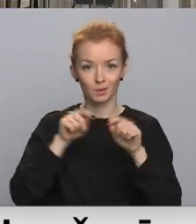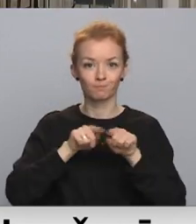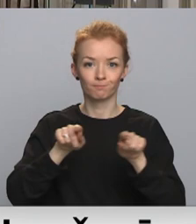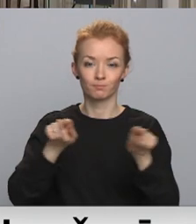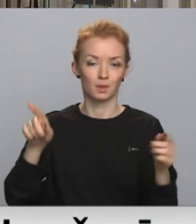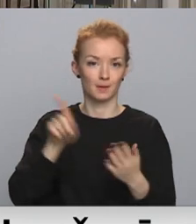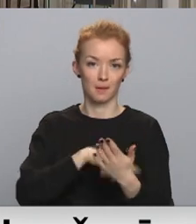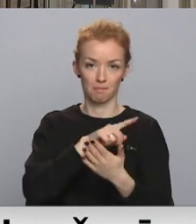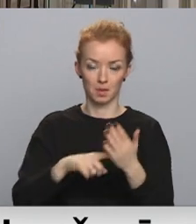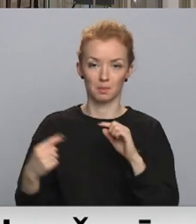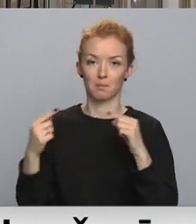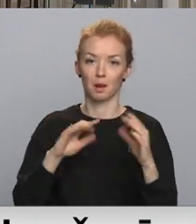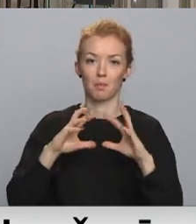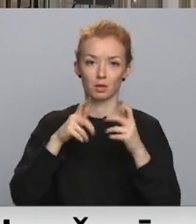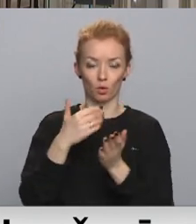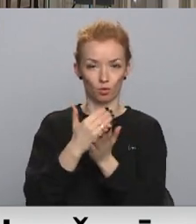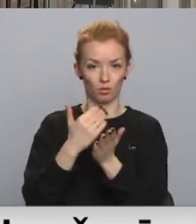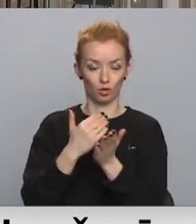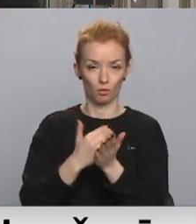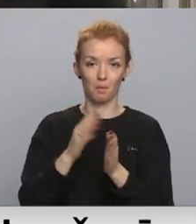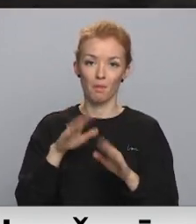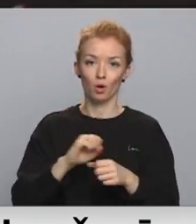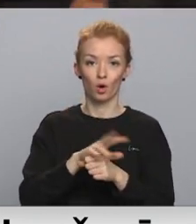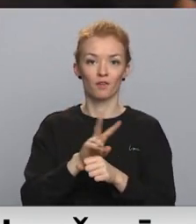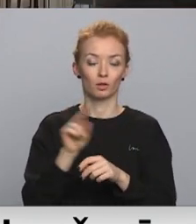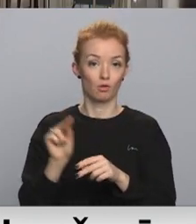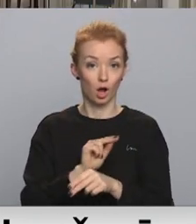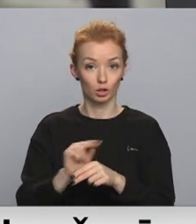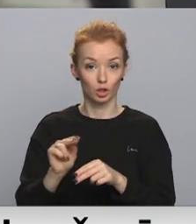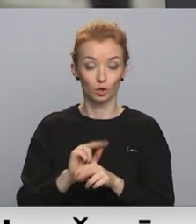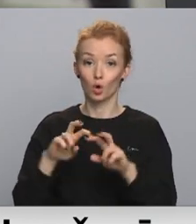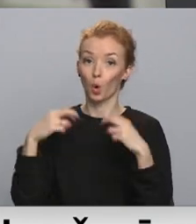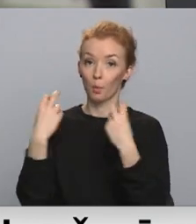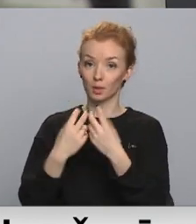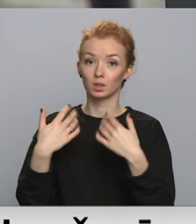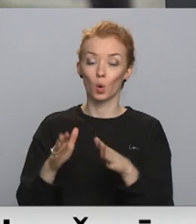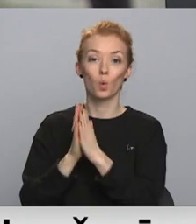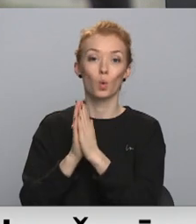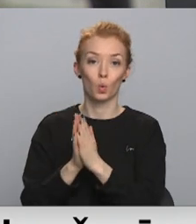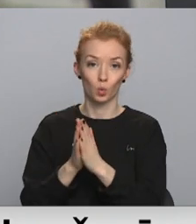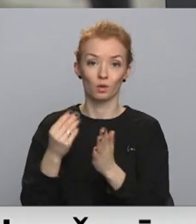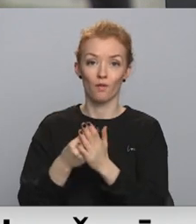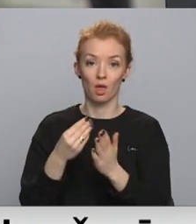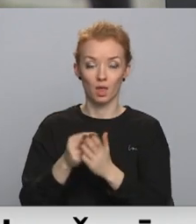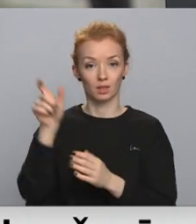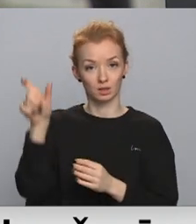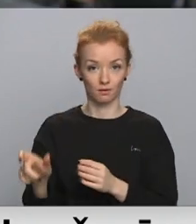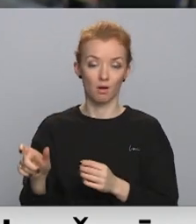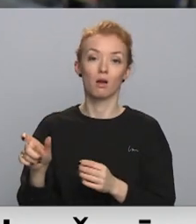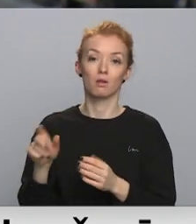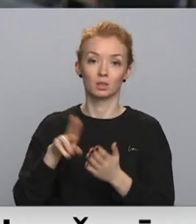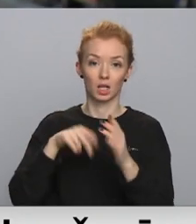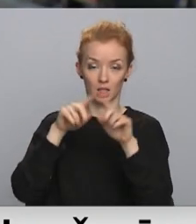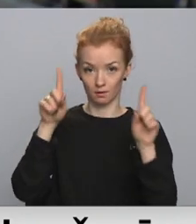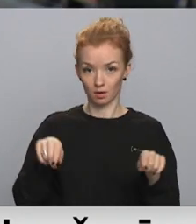pieņemtajiem standartiem par Covid-19 ārstēšanu. Vienā gadījumā komisija jau lūgusi kolēģi vērtēt certifikācijas padomēji.